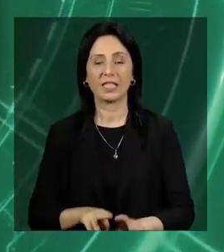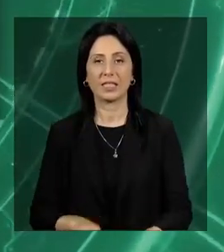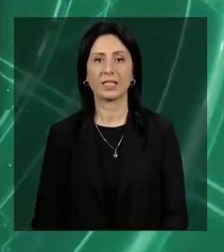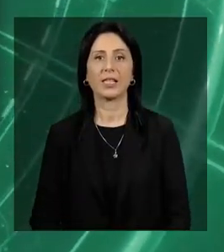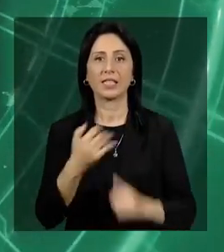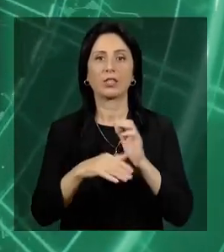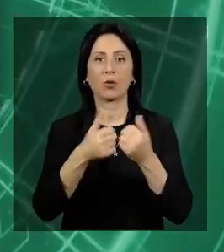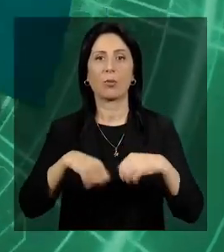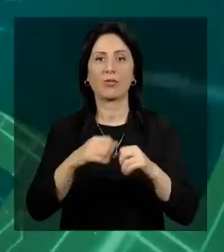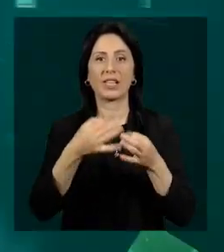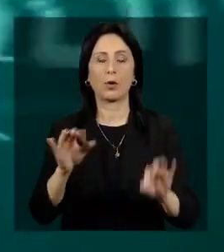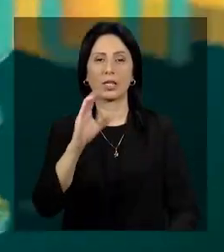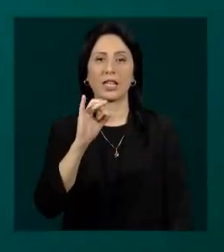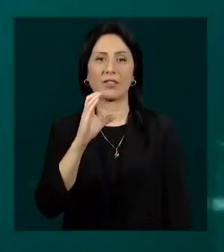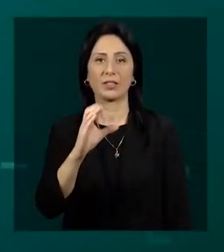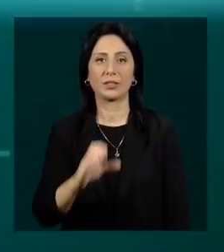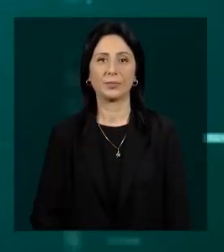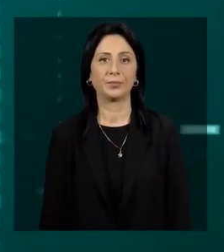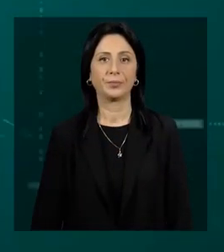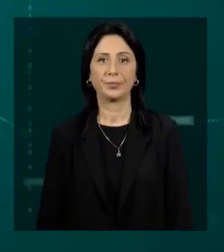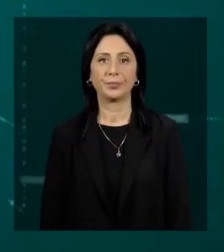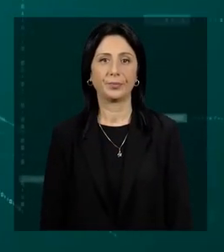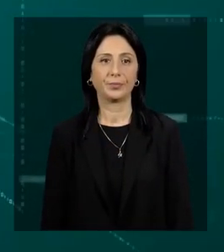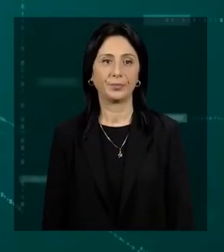կվյաթերթիք կլրացնելու ուղեցությ։ Կվերգության համար ապահոված է ընտրողների ընթանություն։